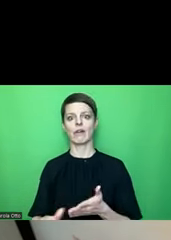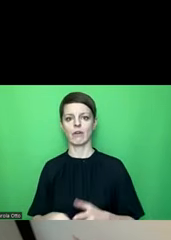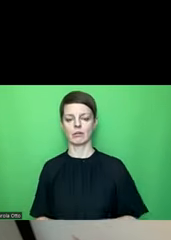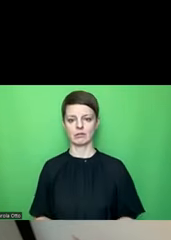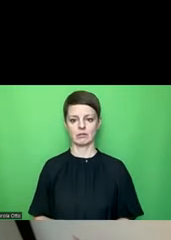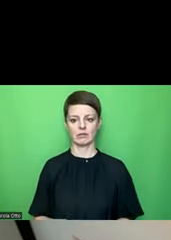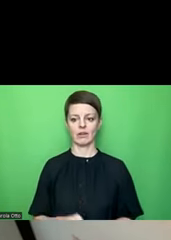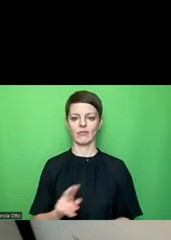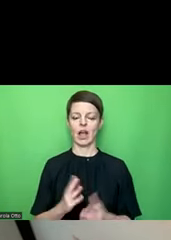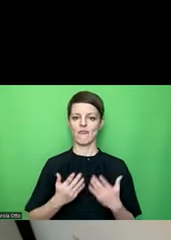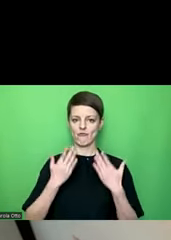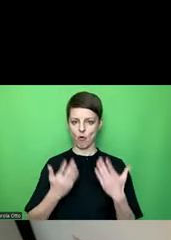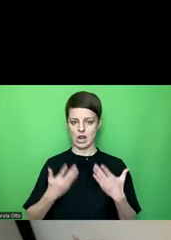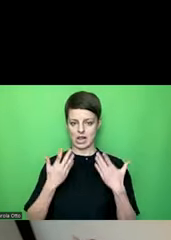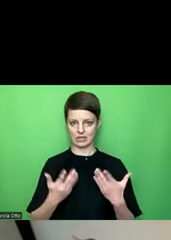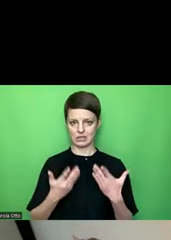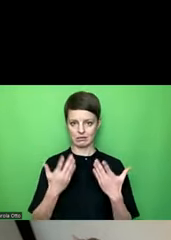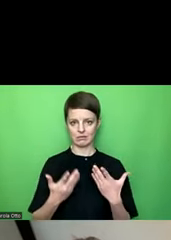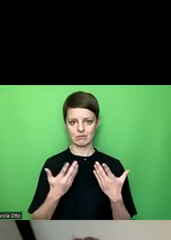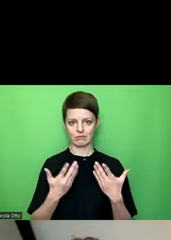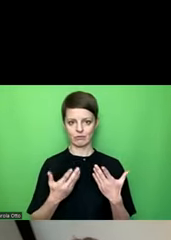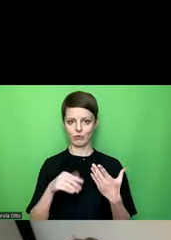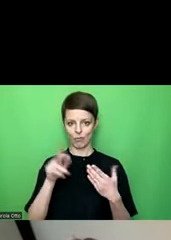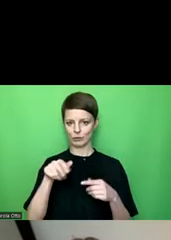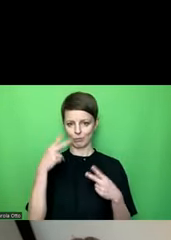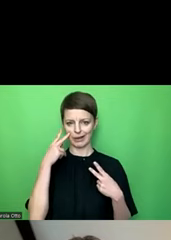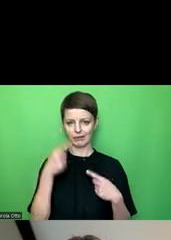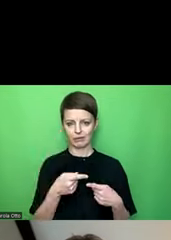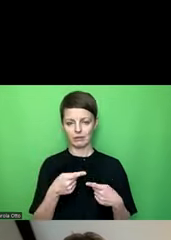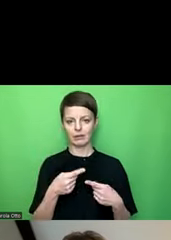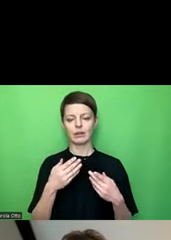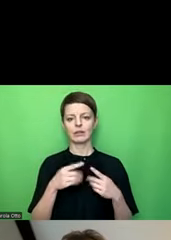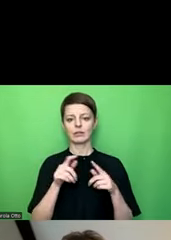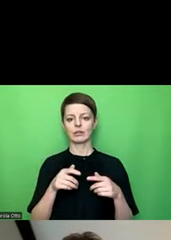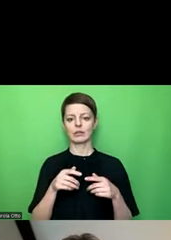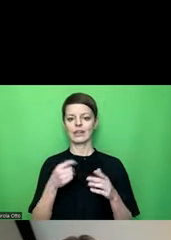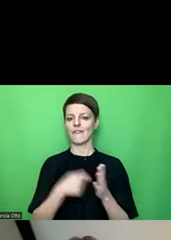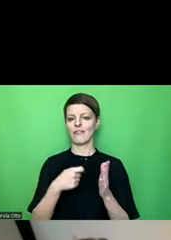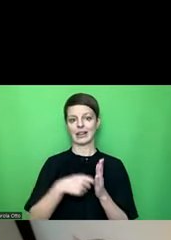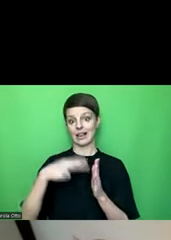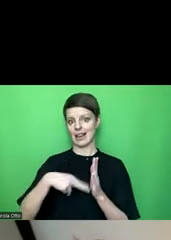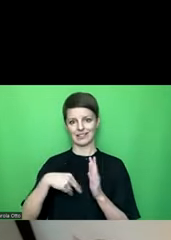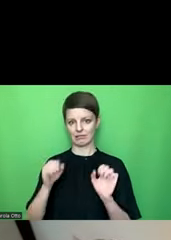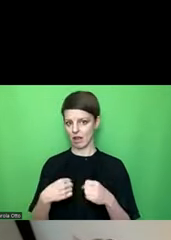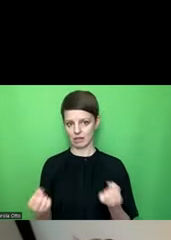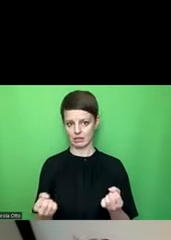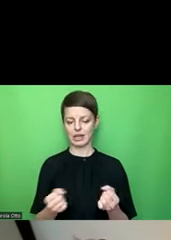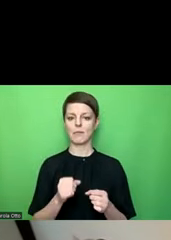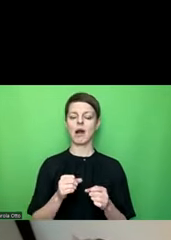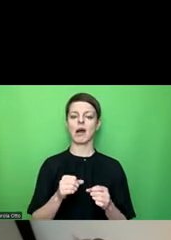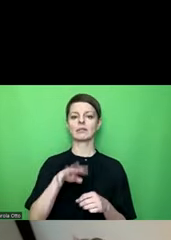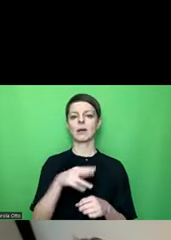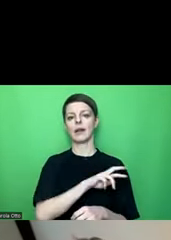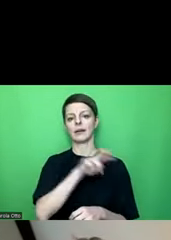das vorlesen lässt zum Screenreader, kann dann zwar nicht die Werte hier auslesen, aber er kann zur Tabelle gehen